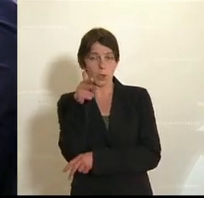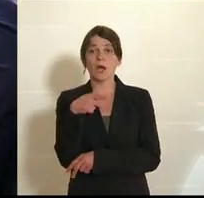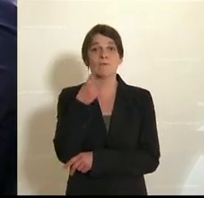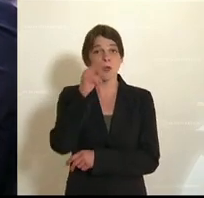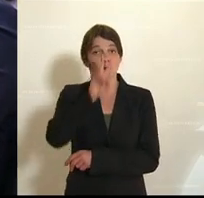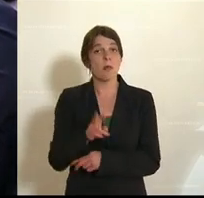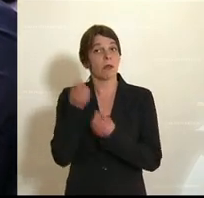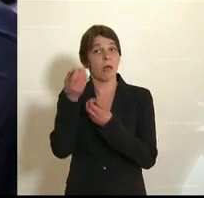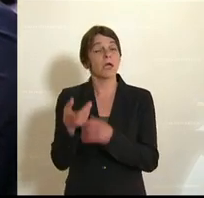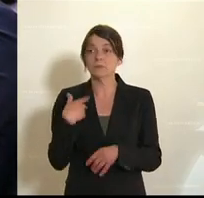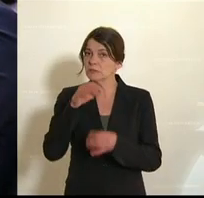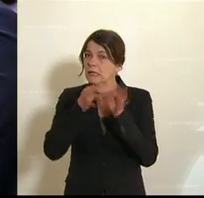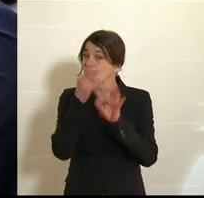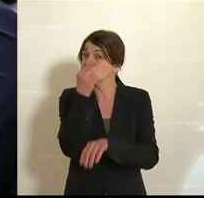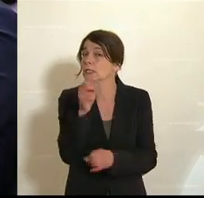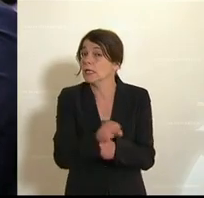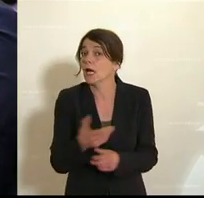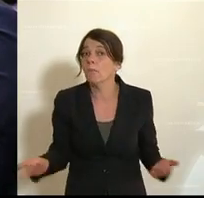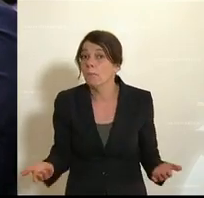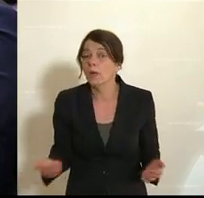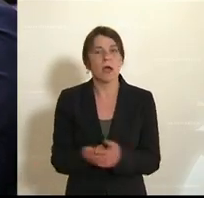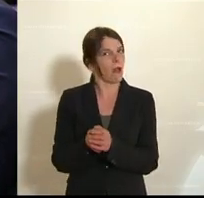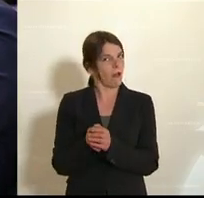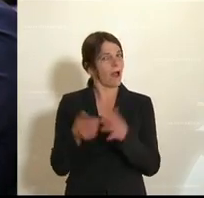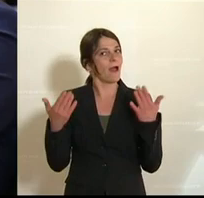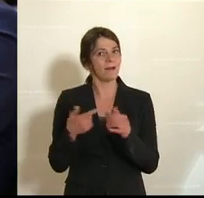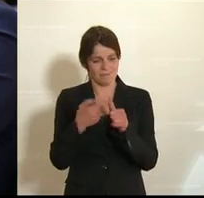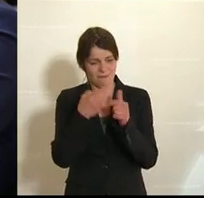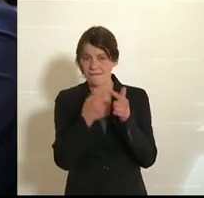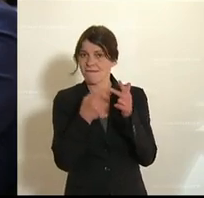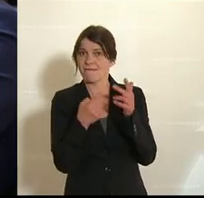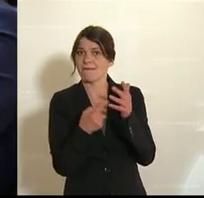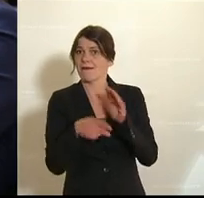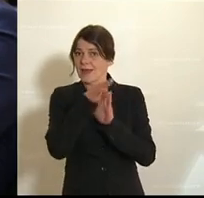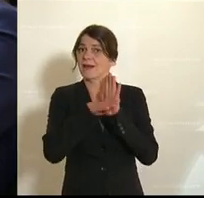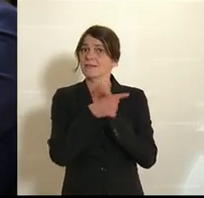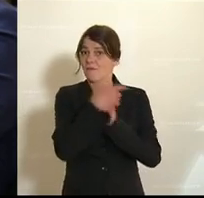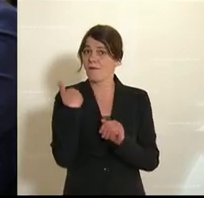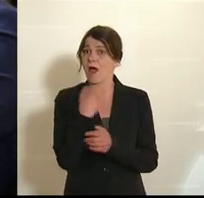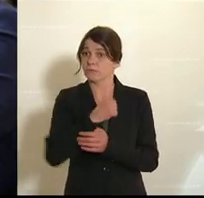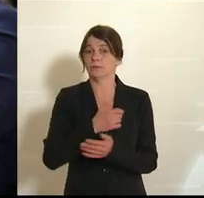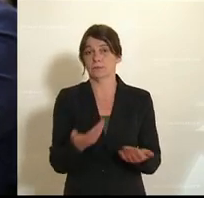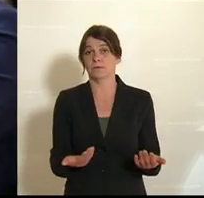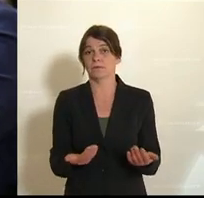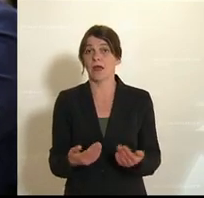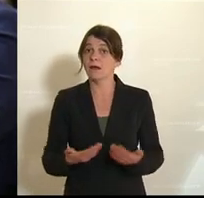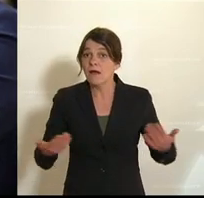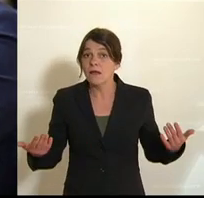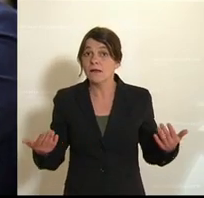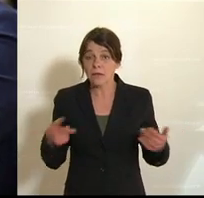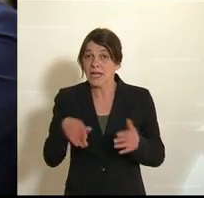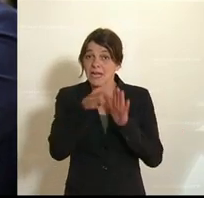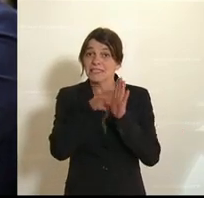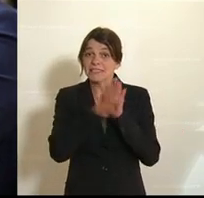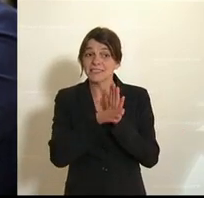Vorarlberger Nachrichten ganz genau nachzusehen. Also Sie haben hier mehrere Gesetze, die Sie eigentlich, sage ich jetzt einmal,